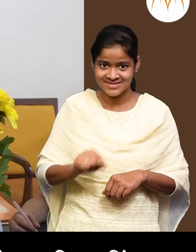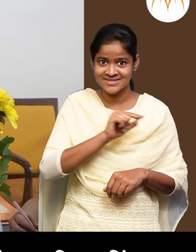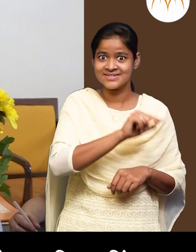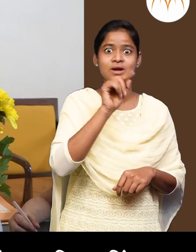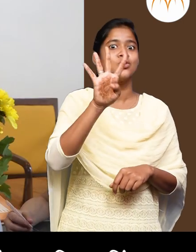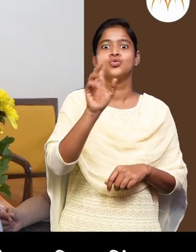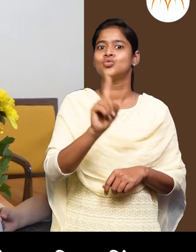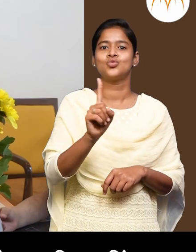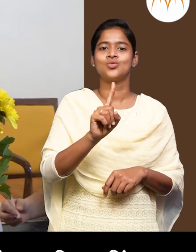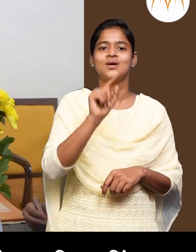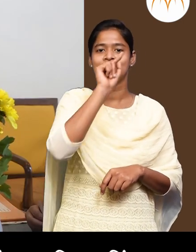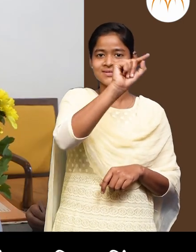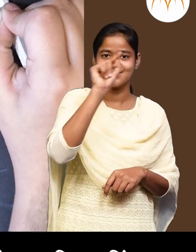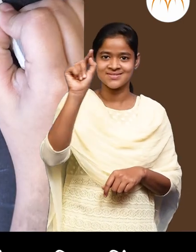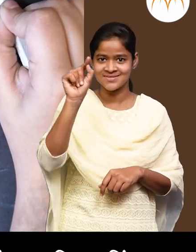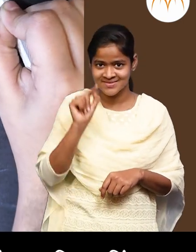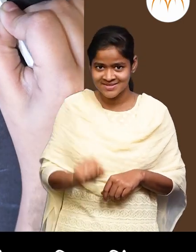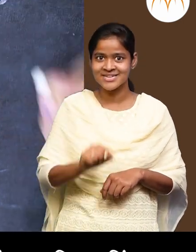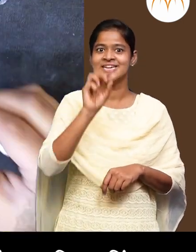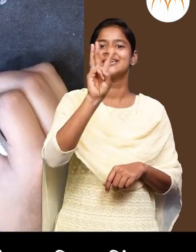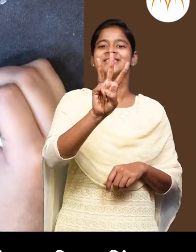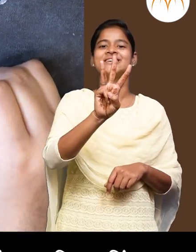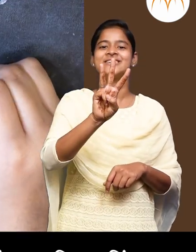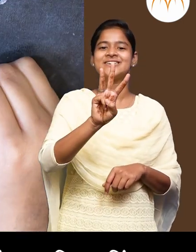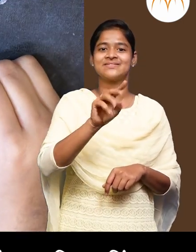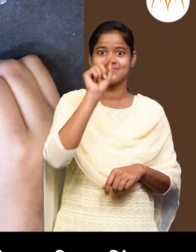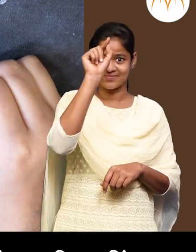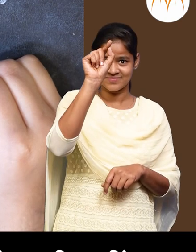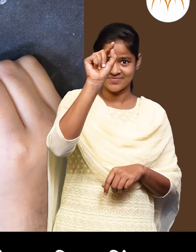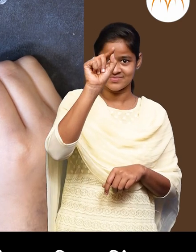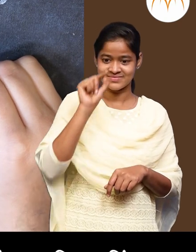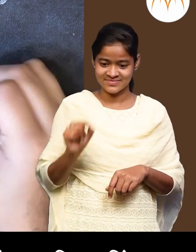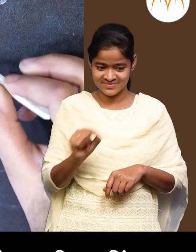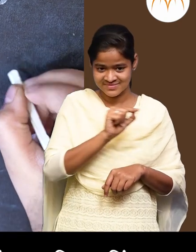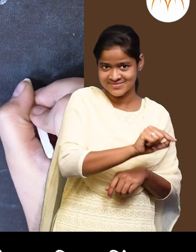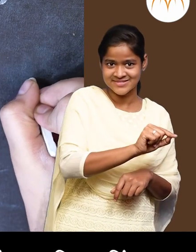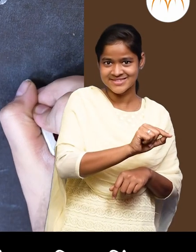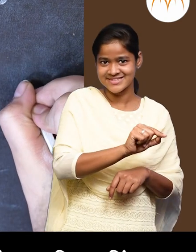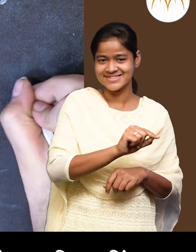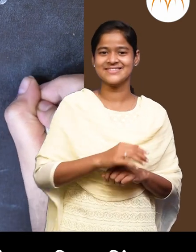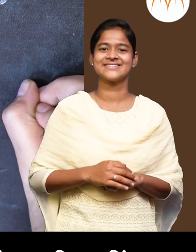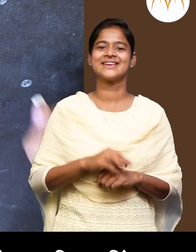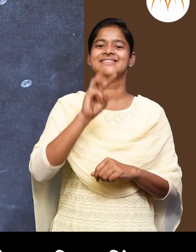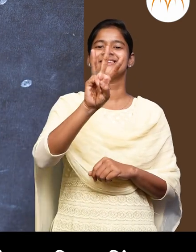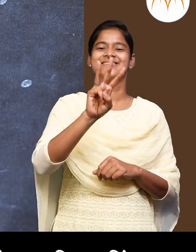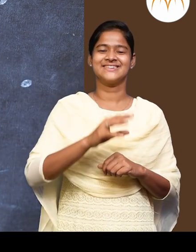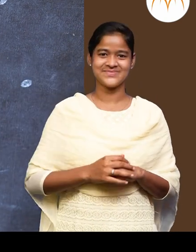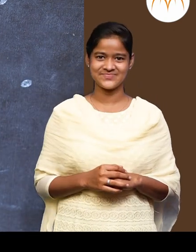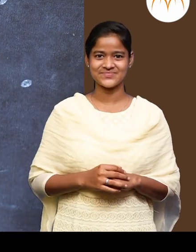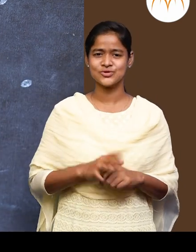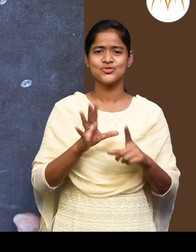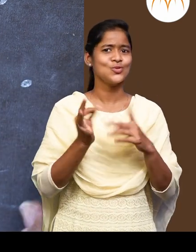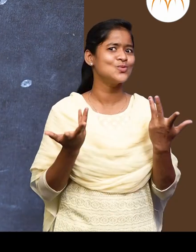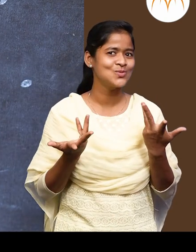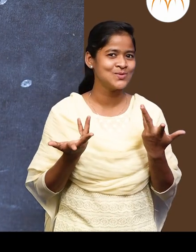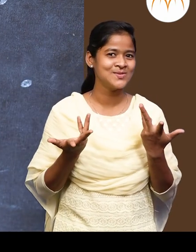मांजे? हाँ अबख हाँ एक बिंदू हाँ दूसरा बिंदू आणि हां तीसरा बिंदू तम्मी